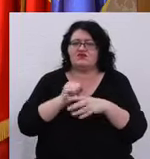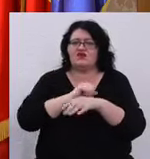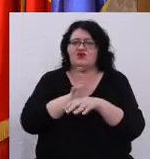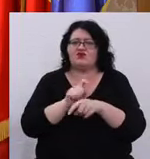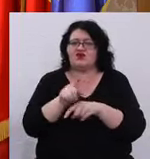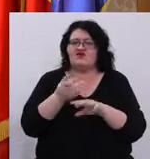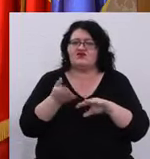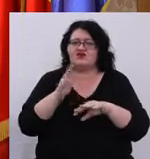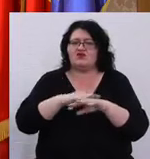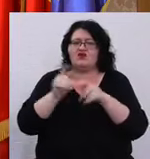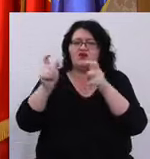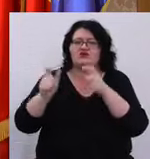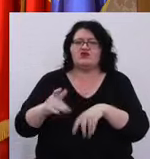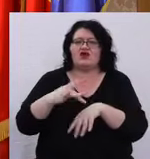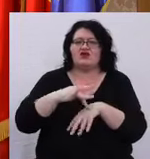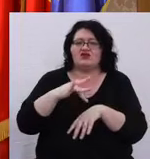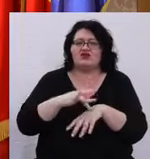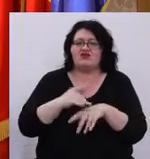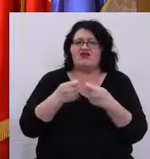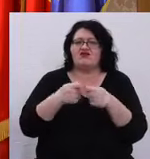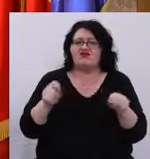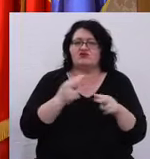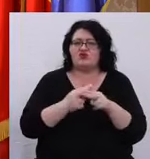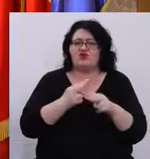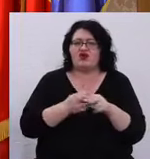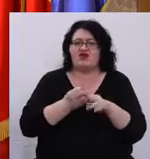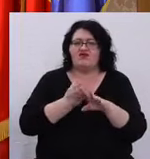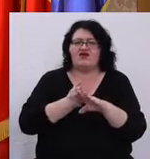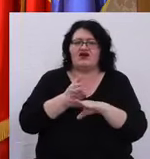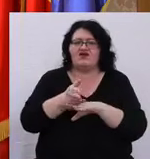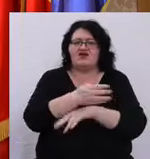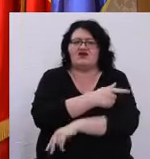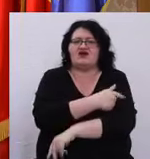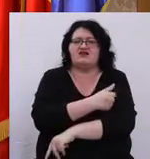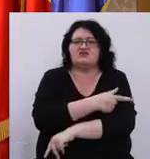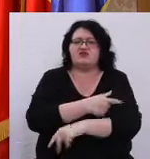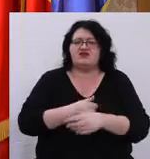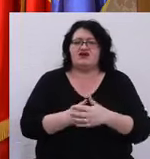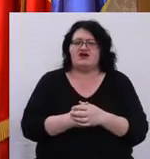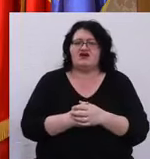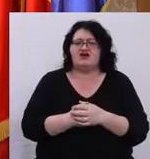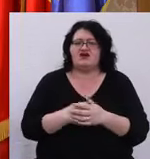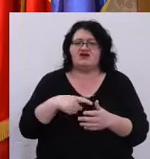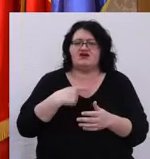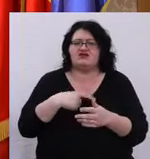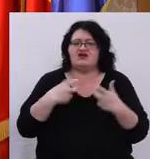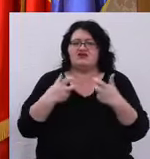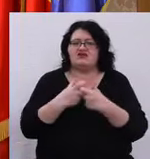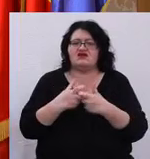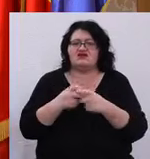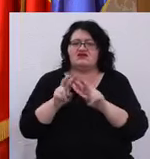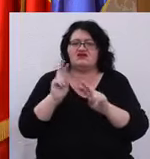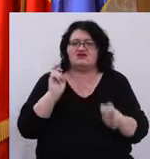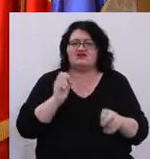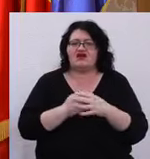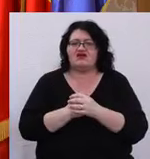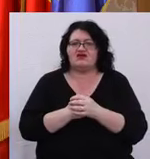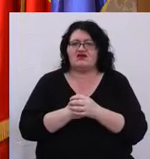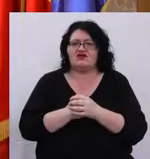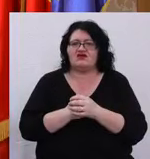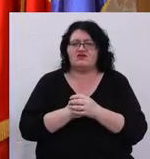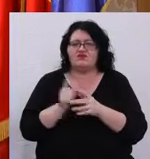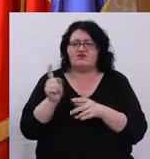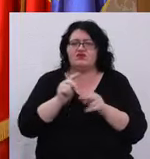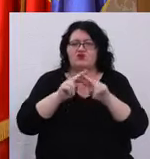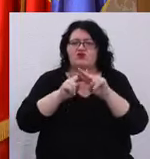în rândul personalului nostru. Toți pacienții care se prezintă la spitalul nostru sunt testați în prealabil, nimeni nu